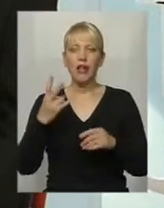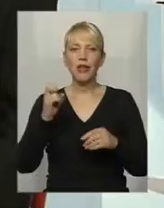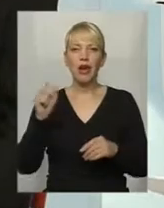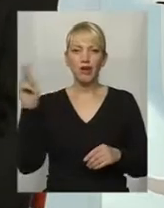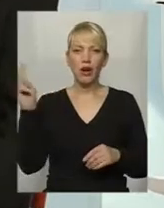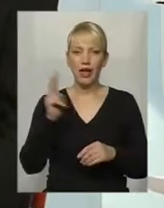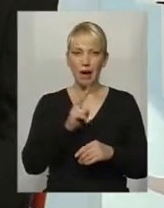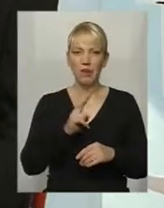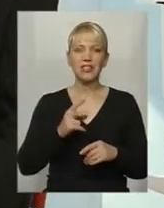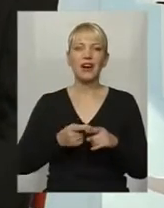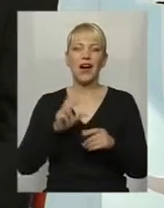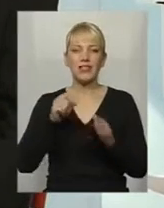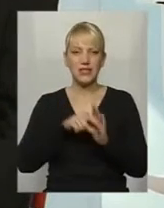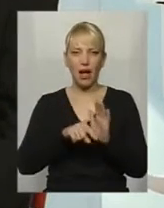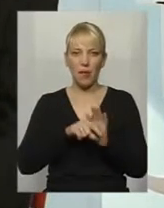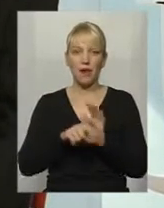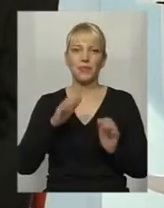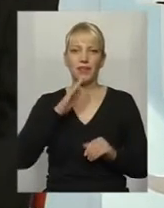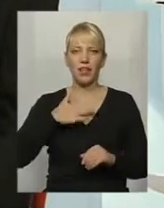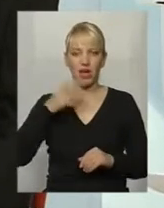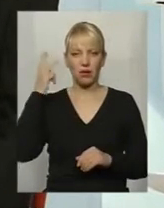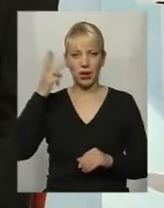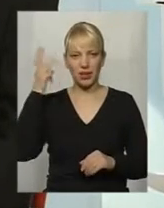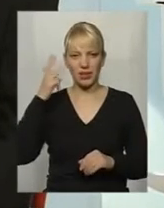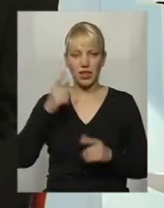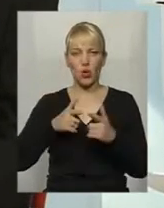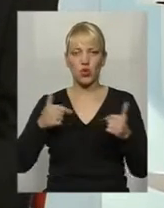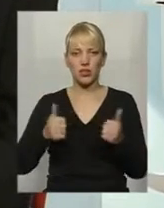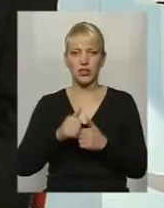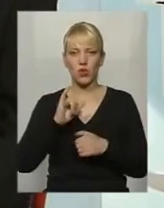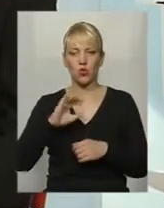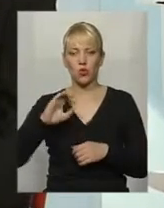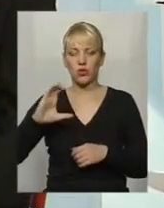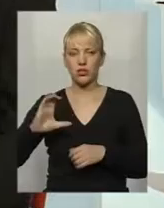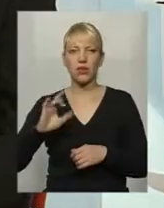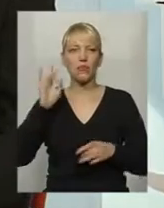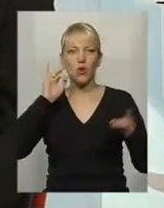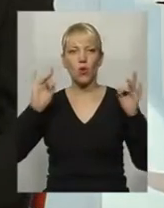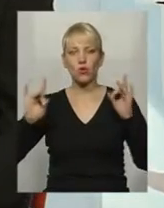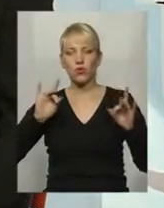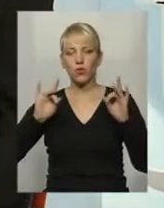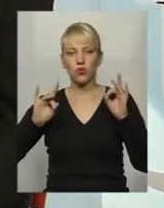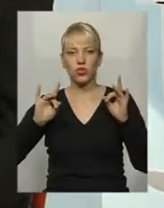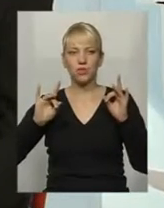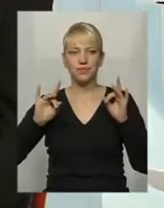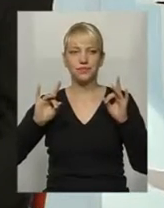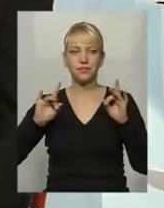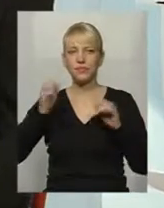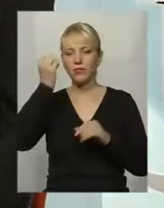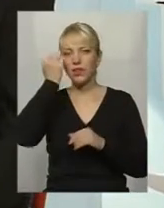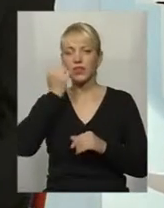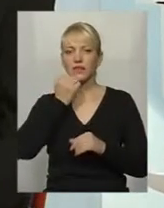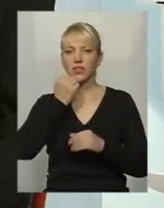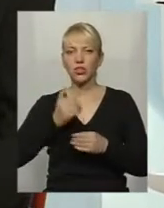саме наша хмельницька організація ОТОС озвучила, завдяки